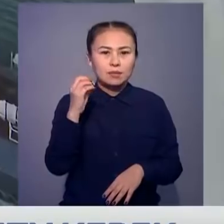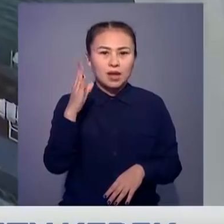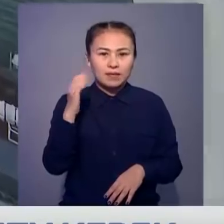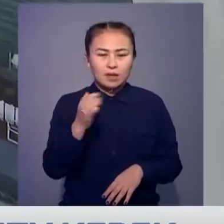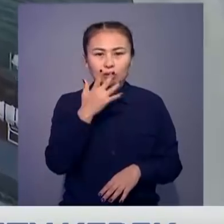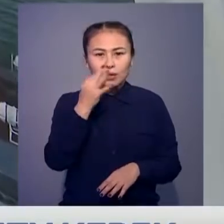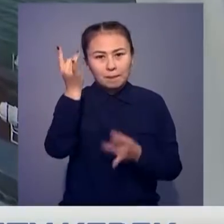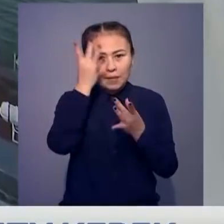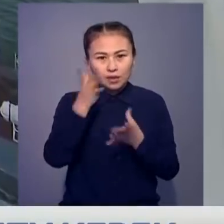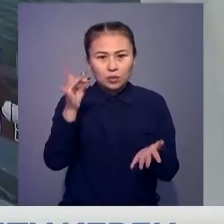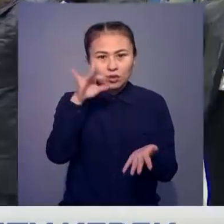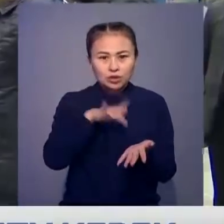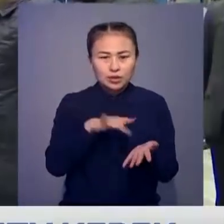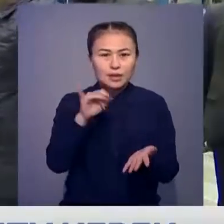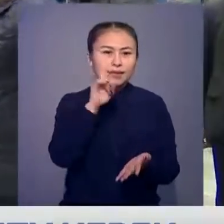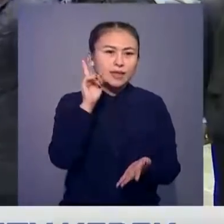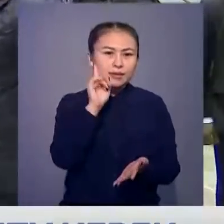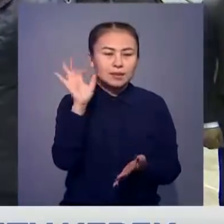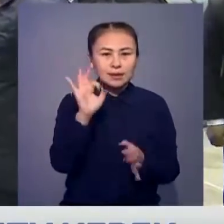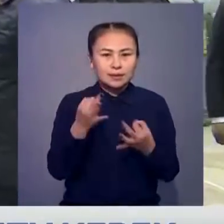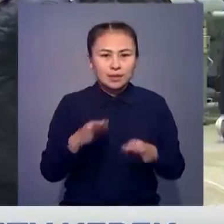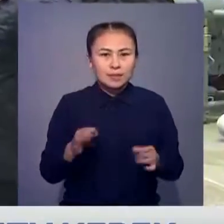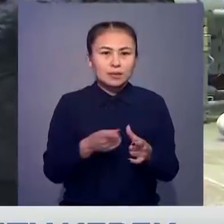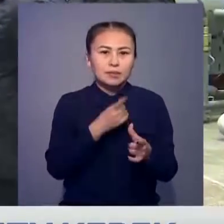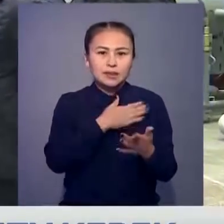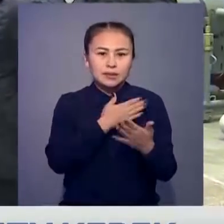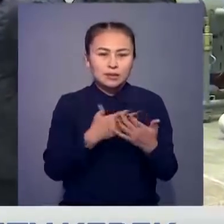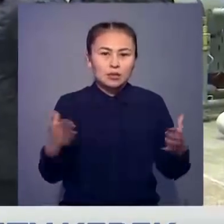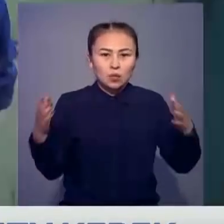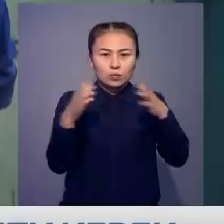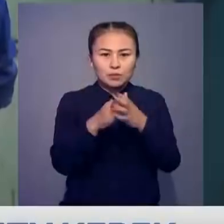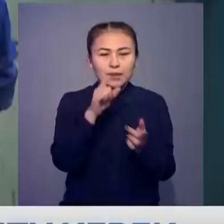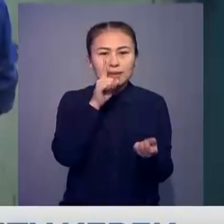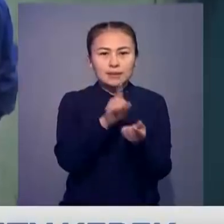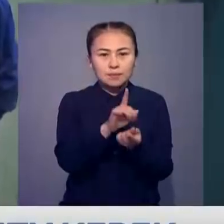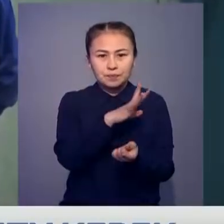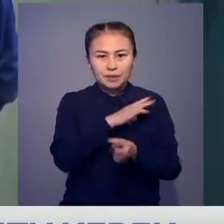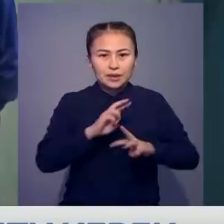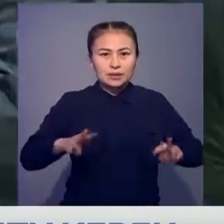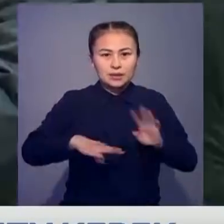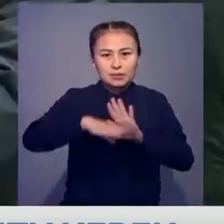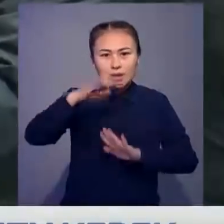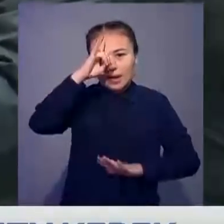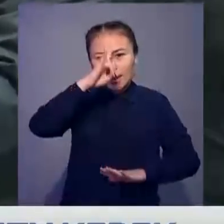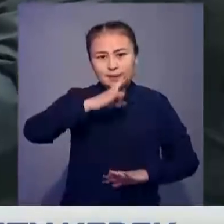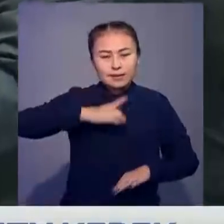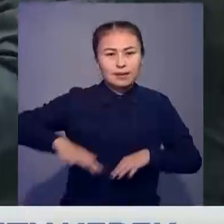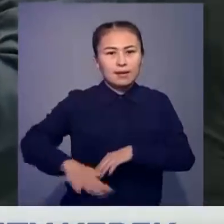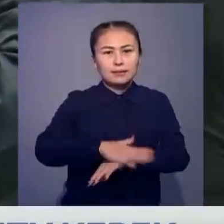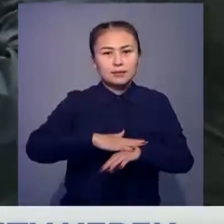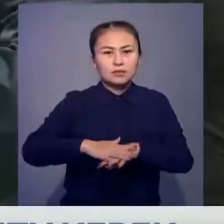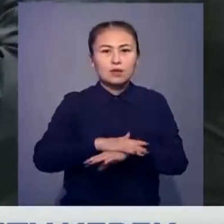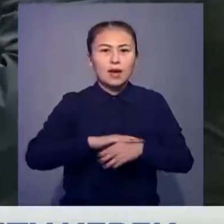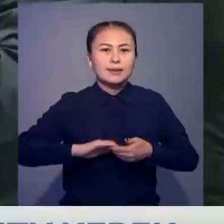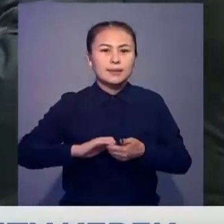ұлттық мәдени орталықтардың және жастар мен еріктілер бірлесіктерінің өкілдер мен кезесті. Сенат спикері Қазақстан